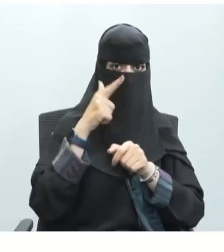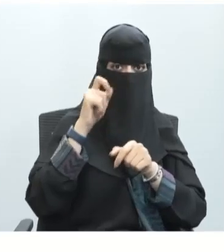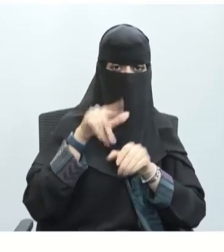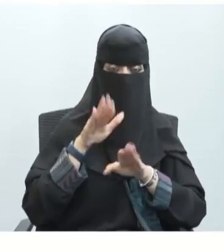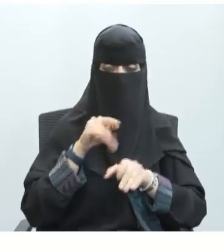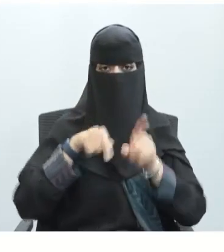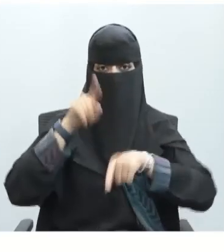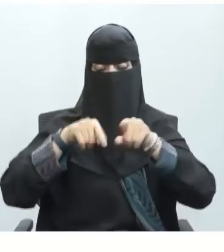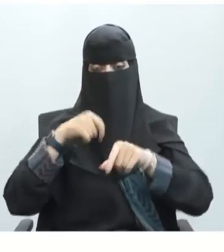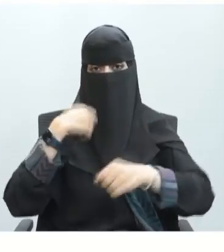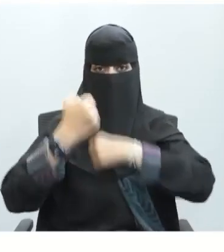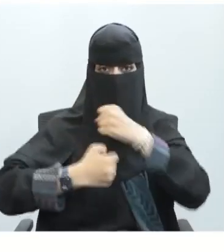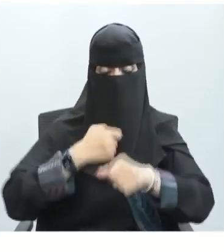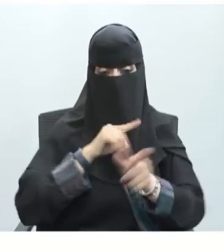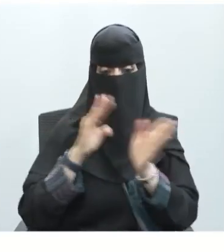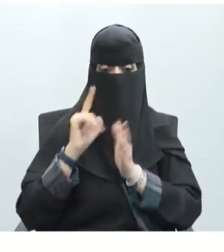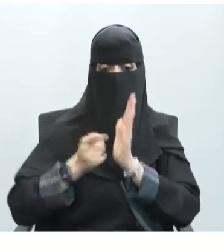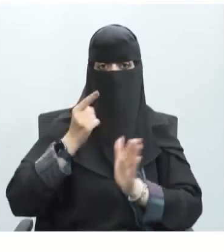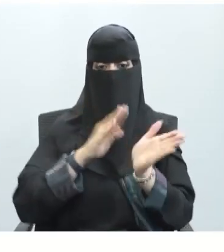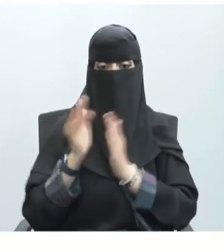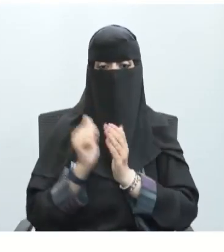أقل مقارنة بالمحاولة الأولى